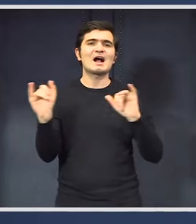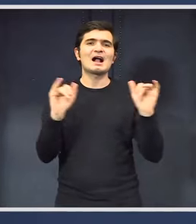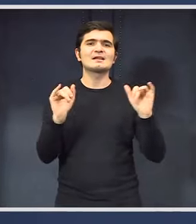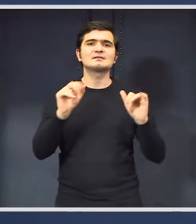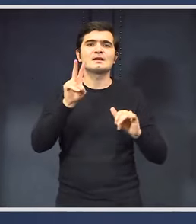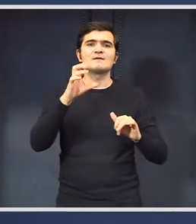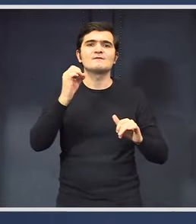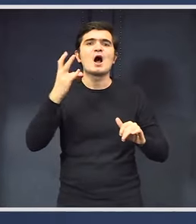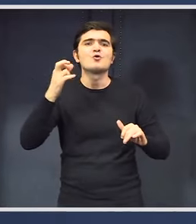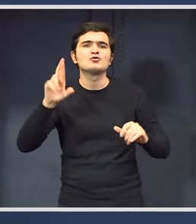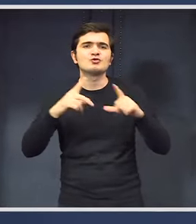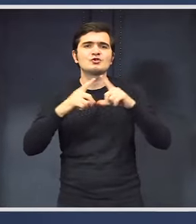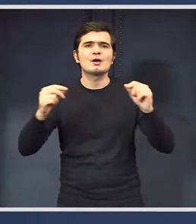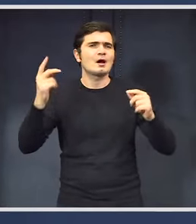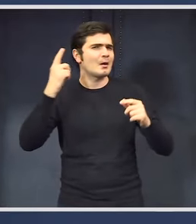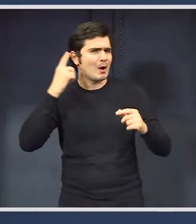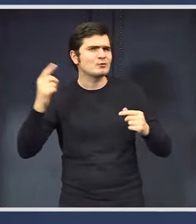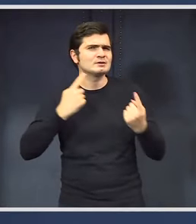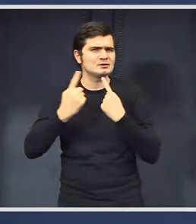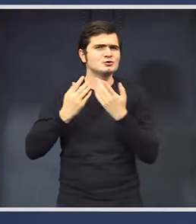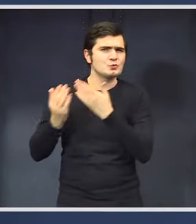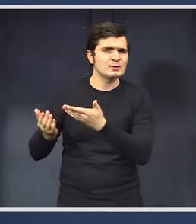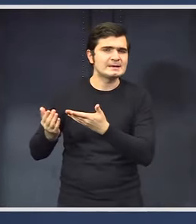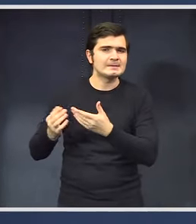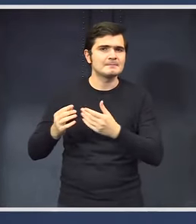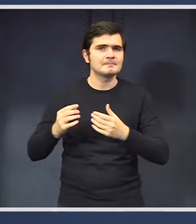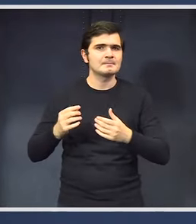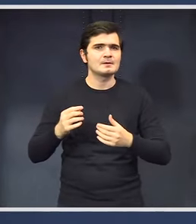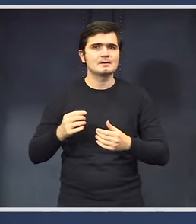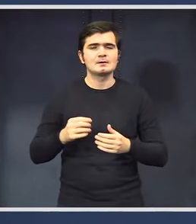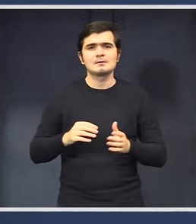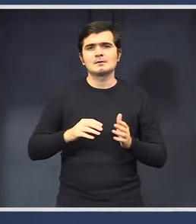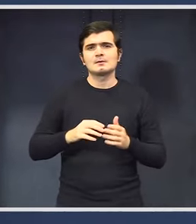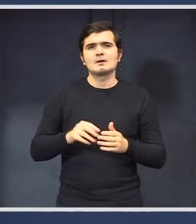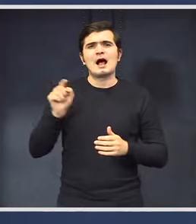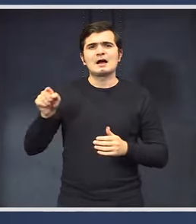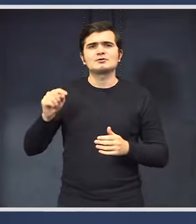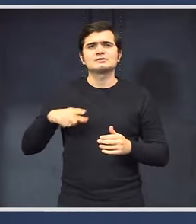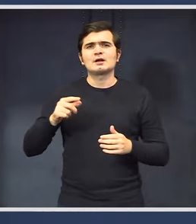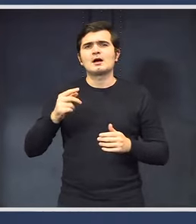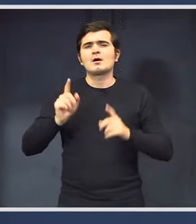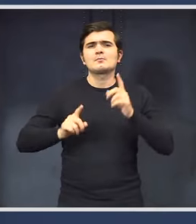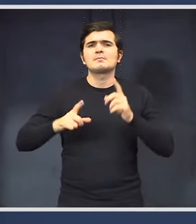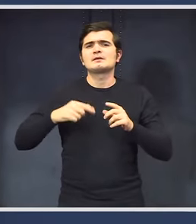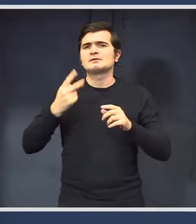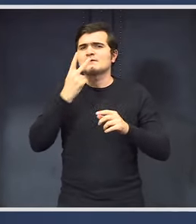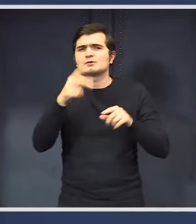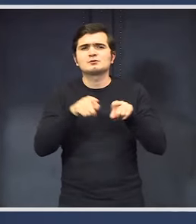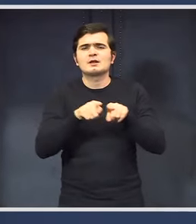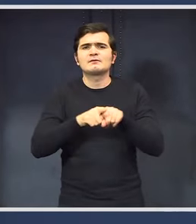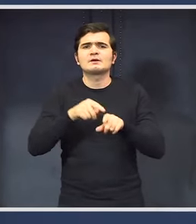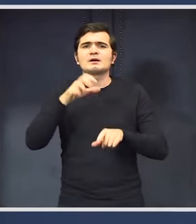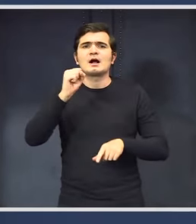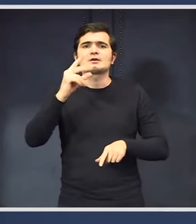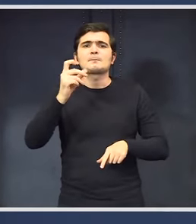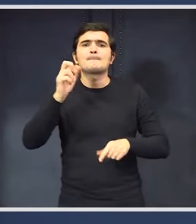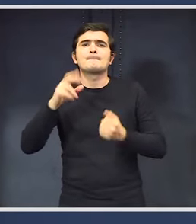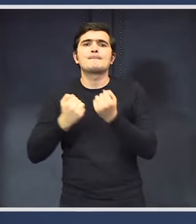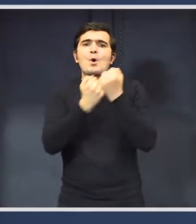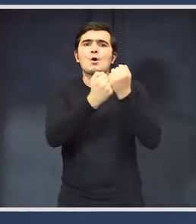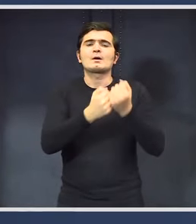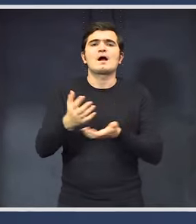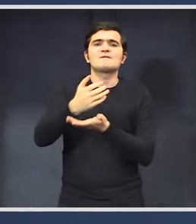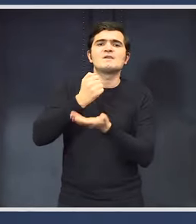aceste discuții în spațiu public, pe lângă faptul că sunt văzute ca un spor, în venit suplimentar,